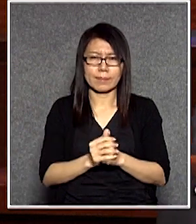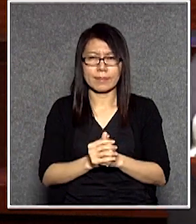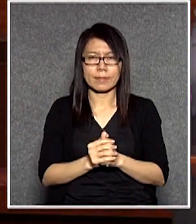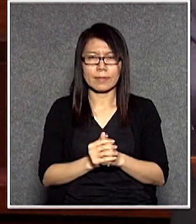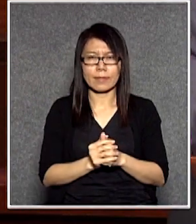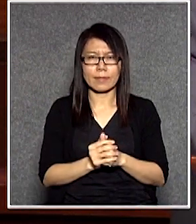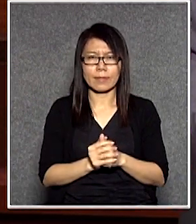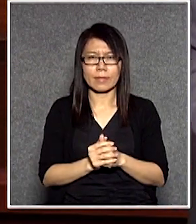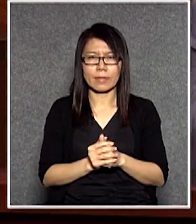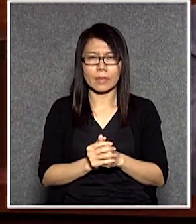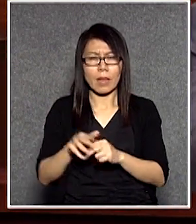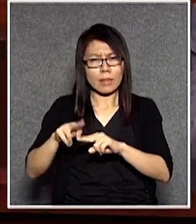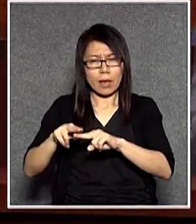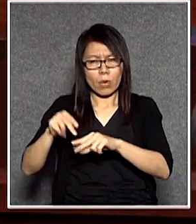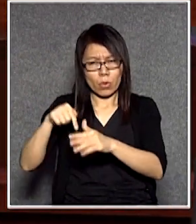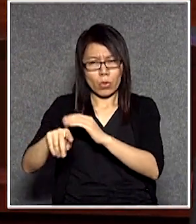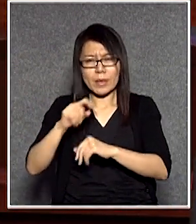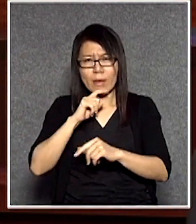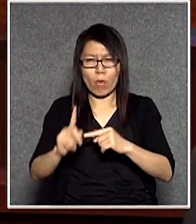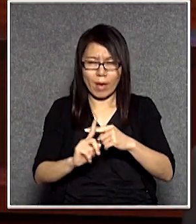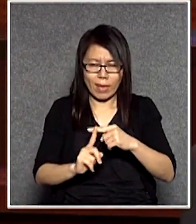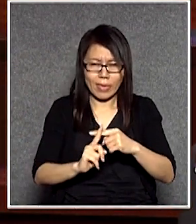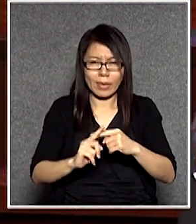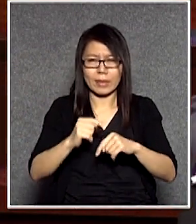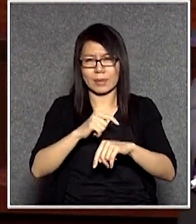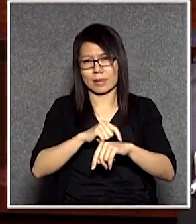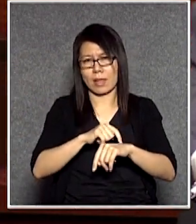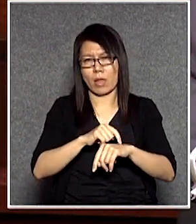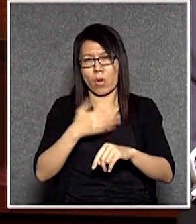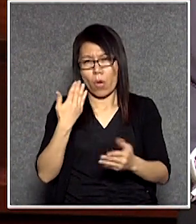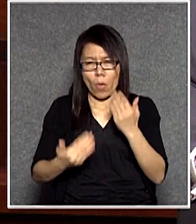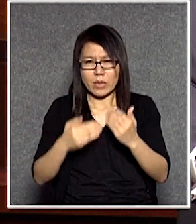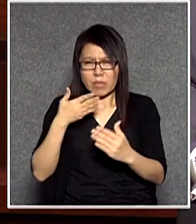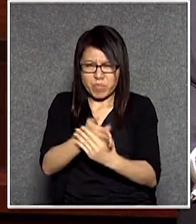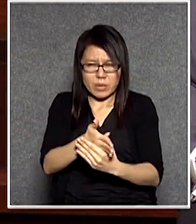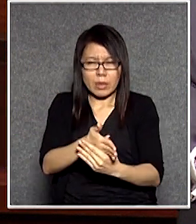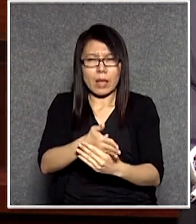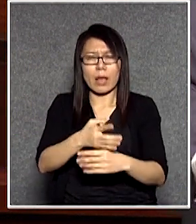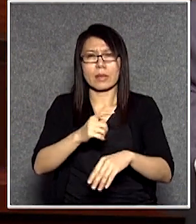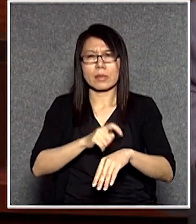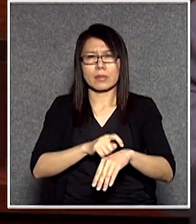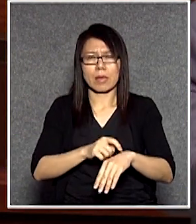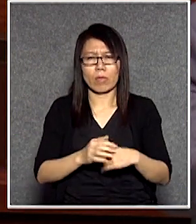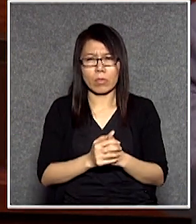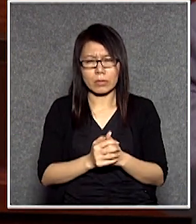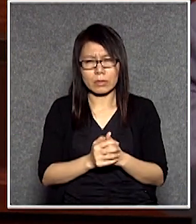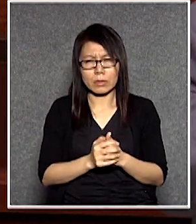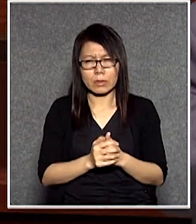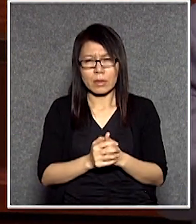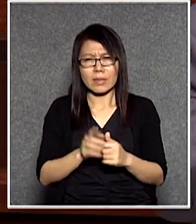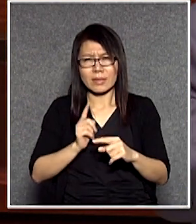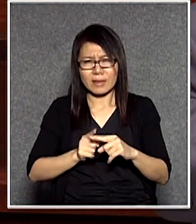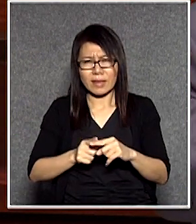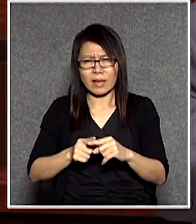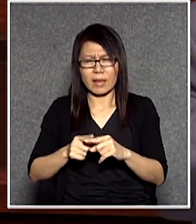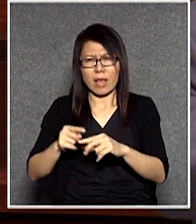是在一個國家遭受到危難的時候或者被人侵略的時候那時候真是沒有國雅